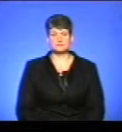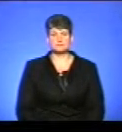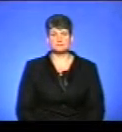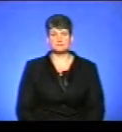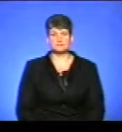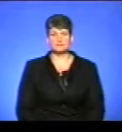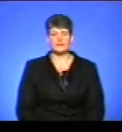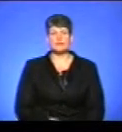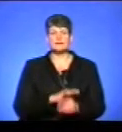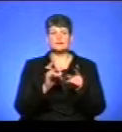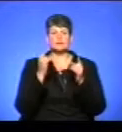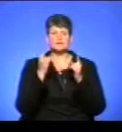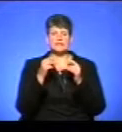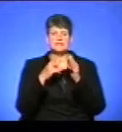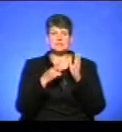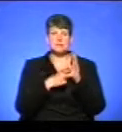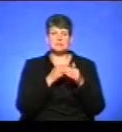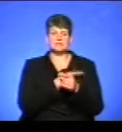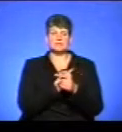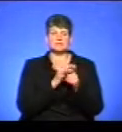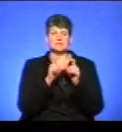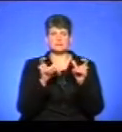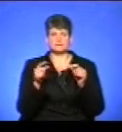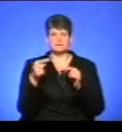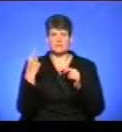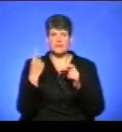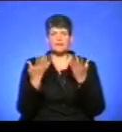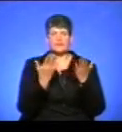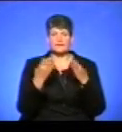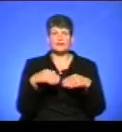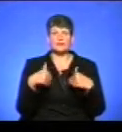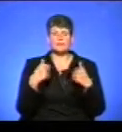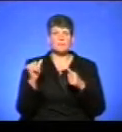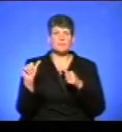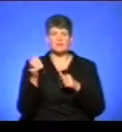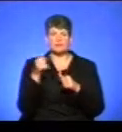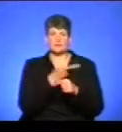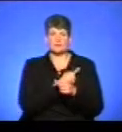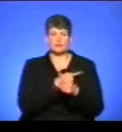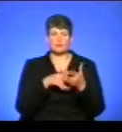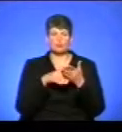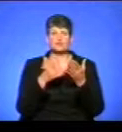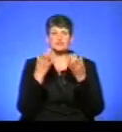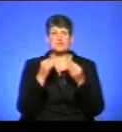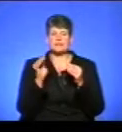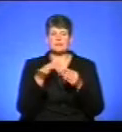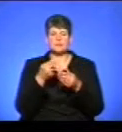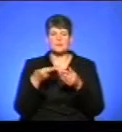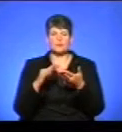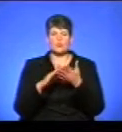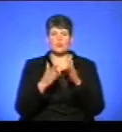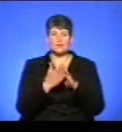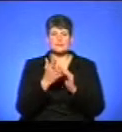Жоден із 17 медзакладів Тернопільщини, які надають первинну медичну допомогу, ще не уклав угоди з